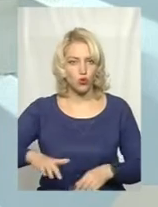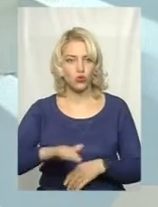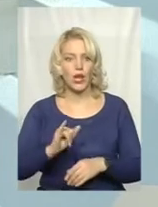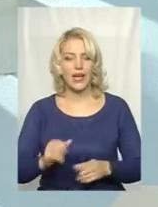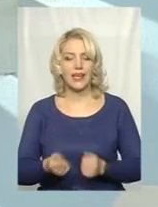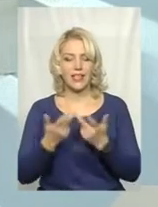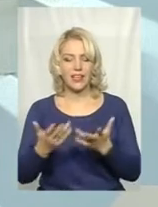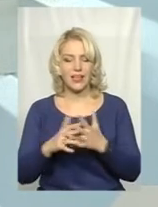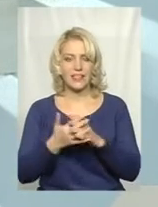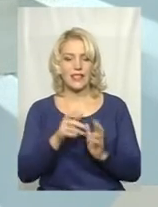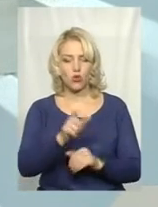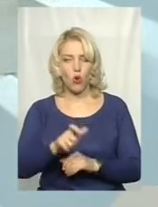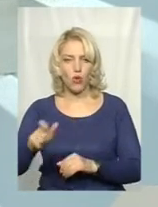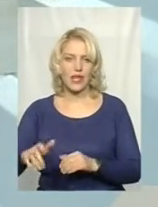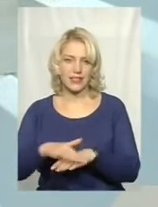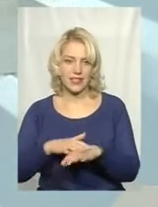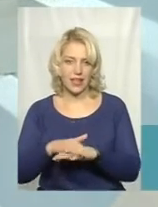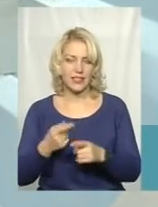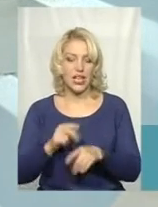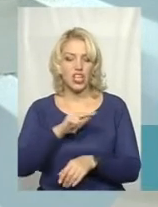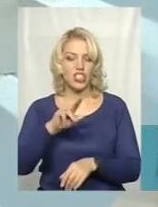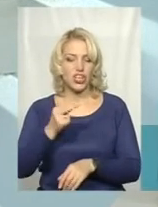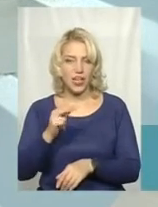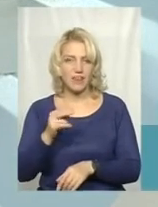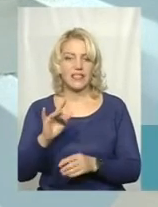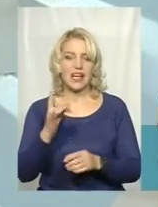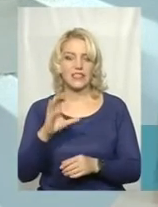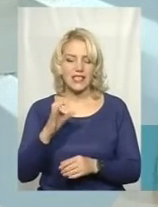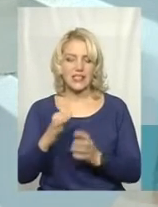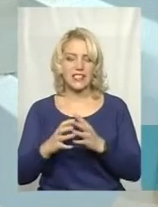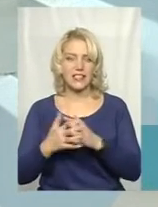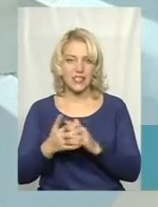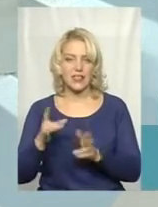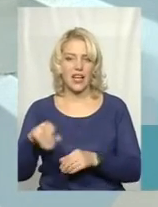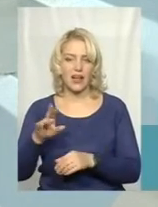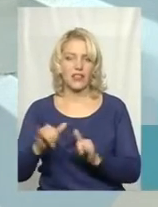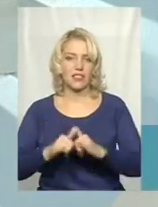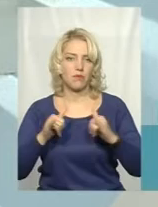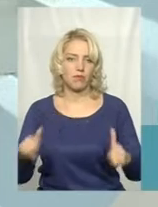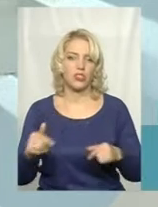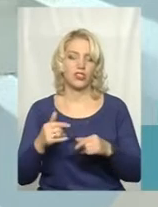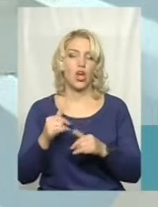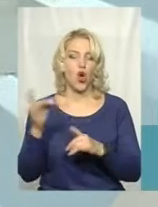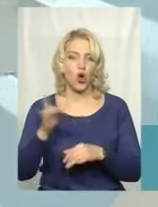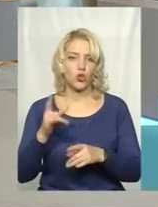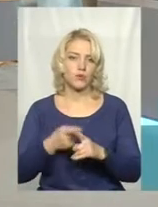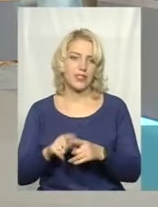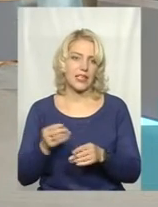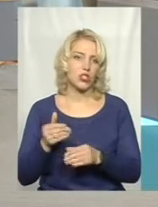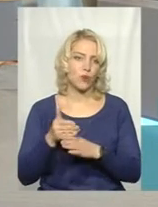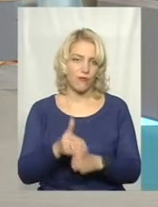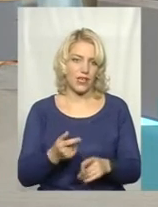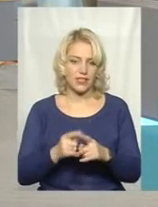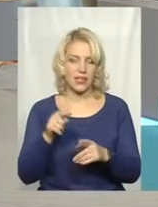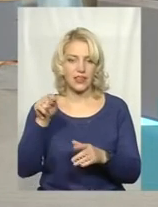кількість сільського населення. Тобто Чернілівська сільська рада, вона збільшить розмір цієї субвенції. Тобто це ми можемо говорити, що якщо там